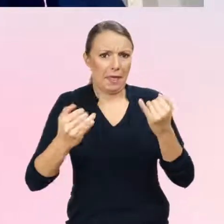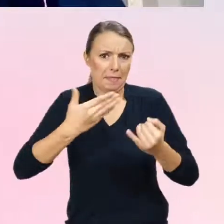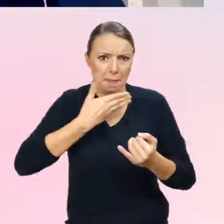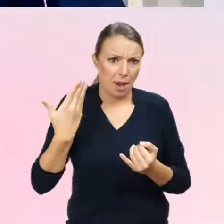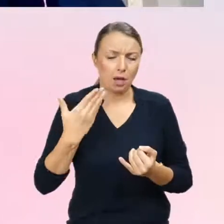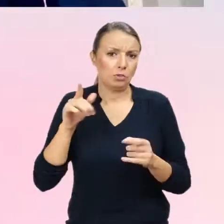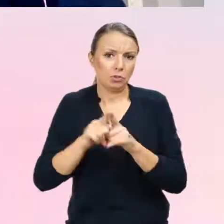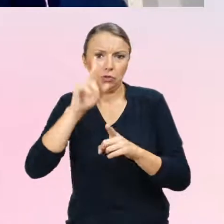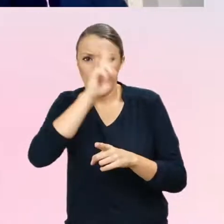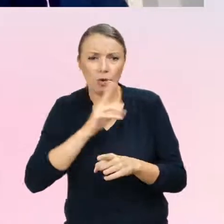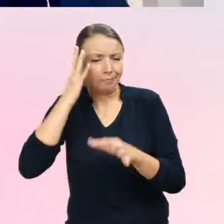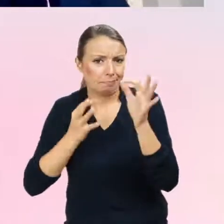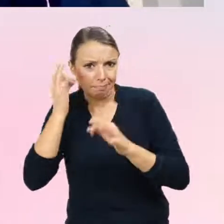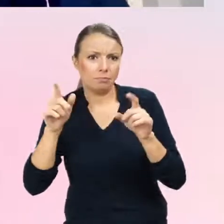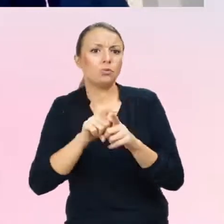zainteresowana.